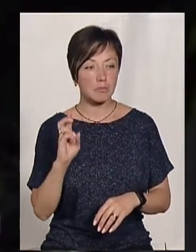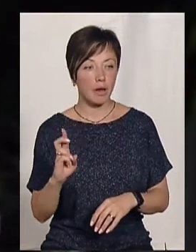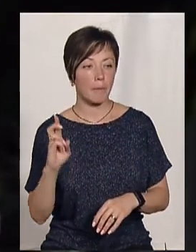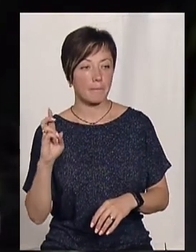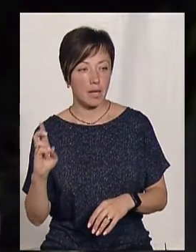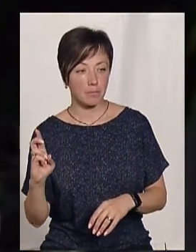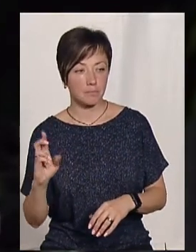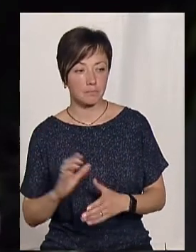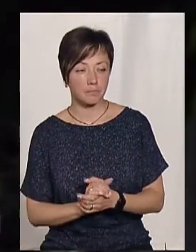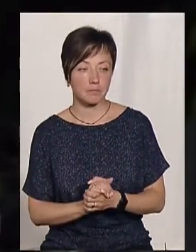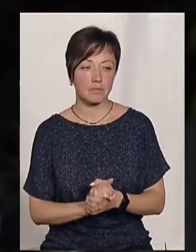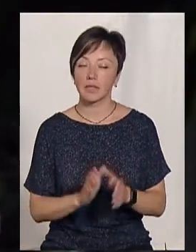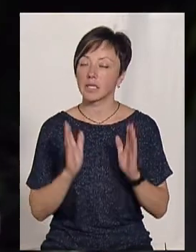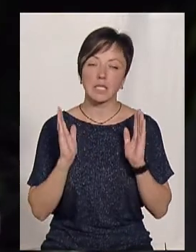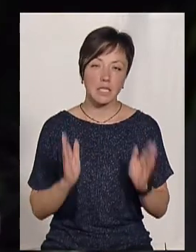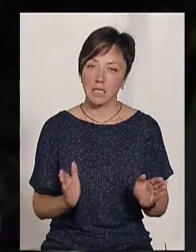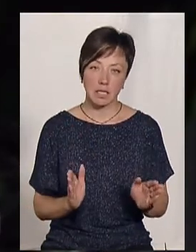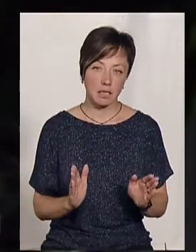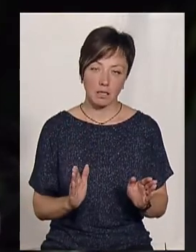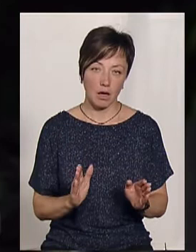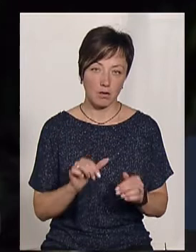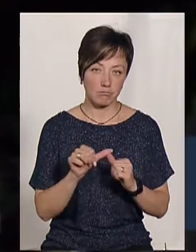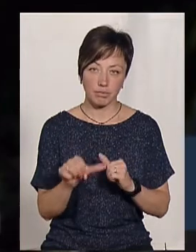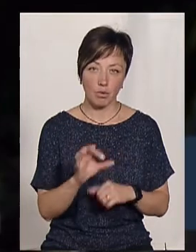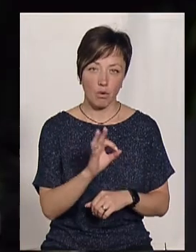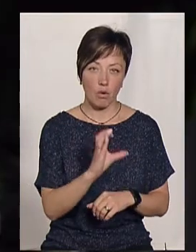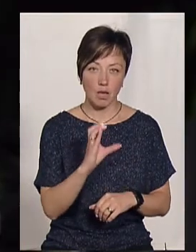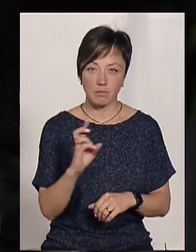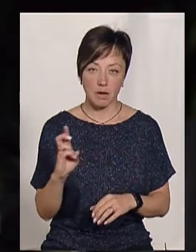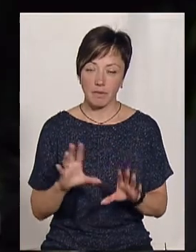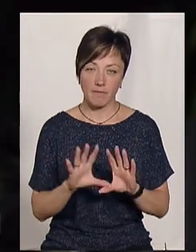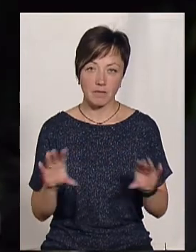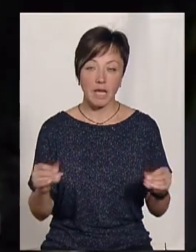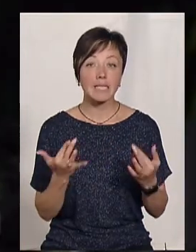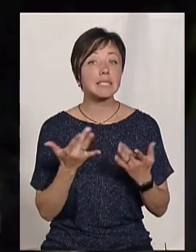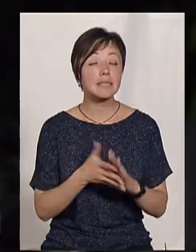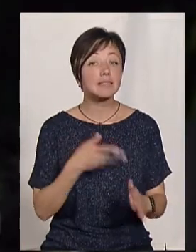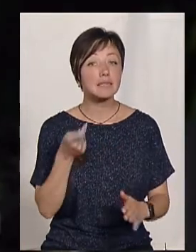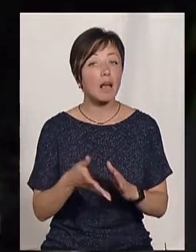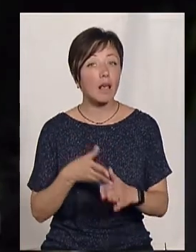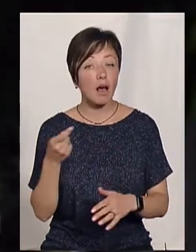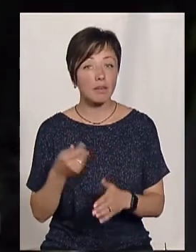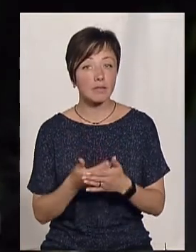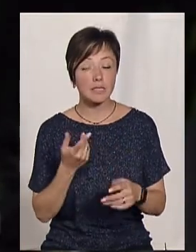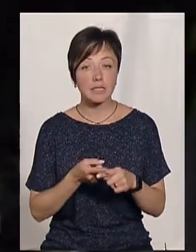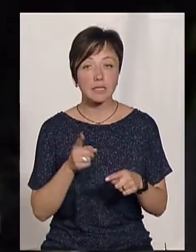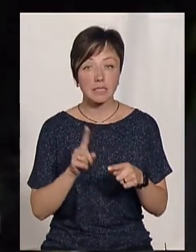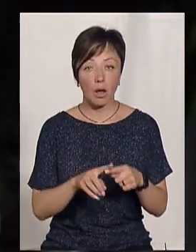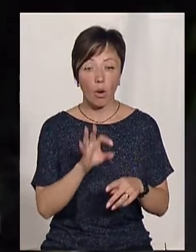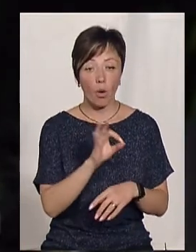тобто ОСББ. І тільки ОСББ. А скільки заявок від цих